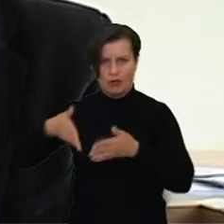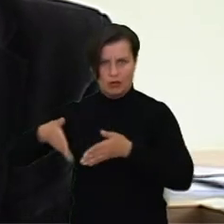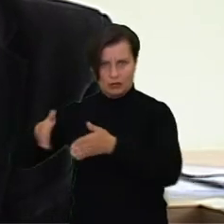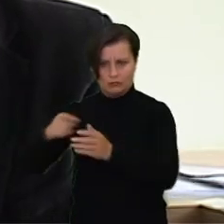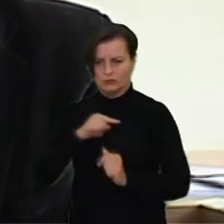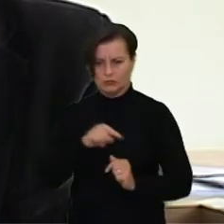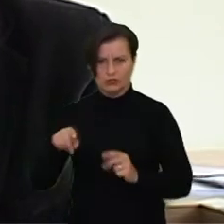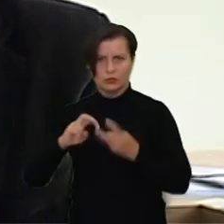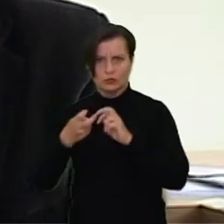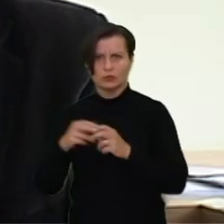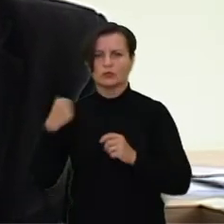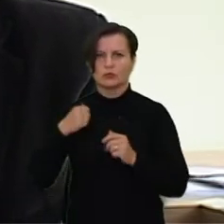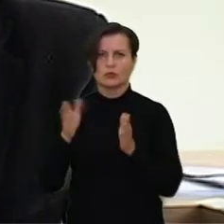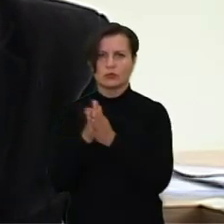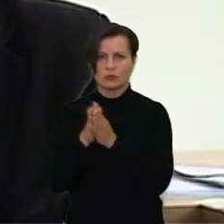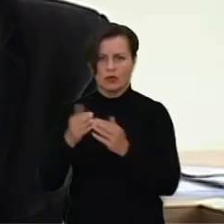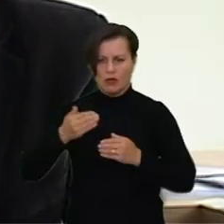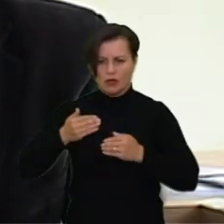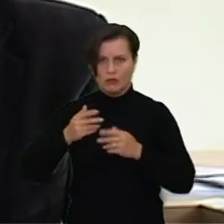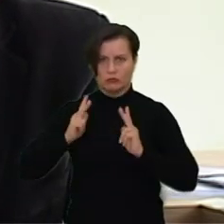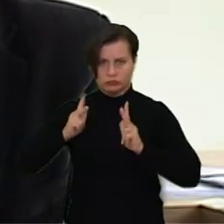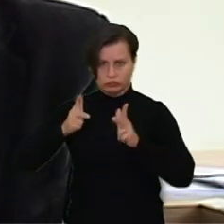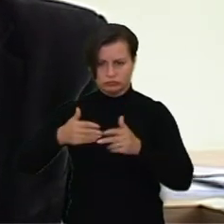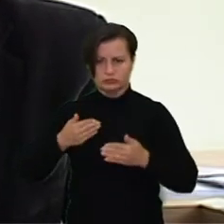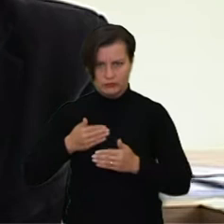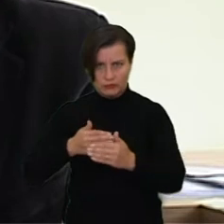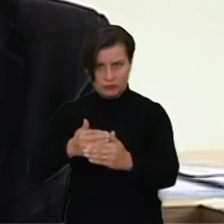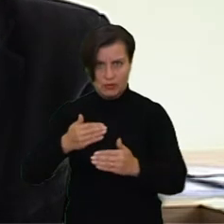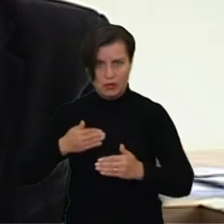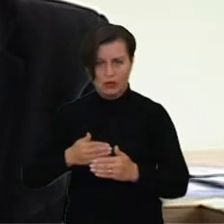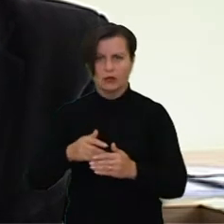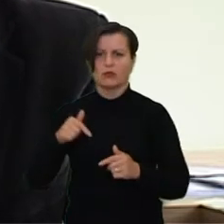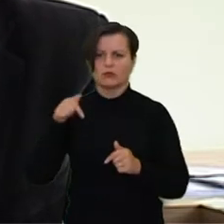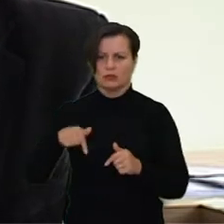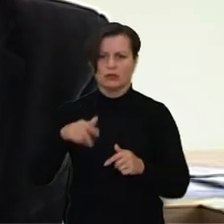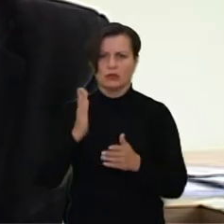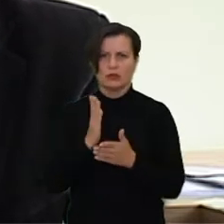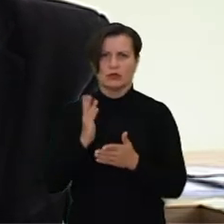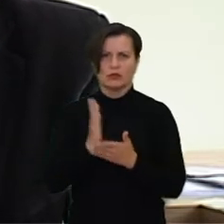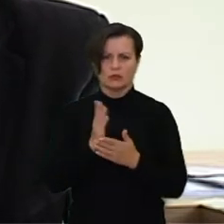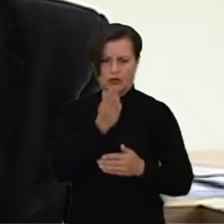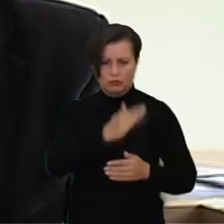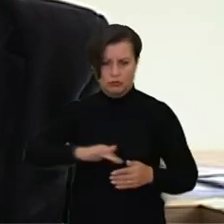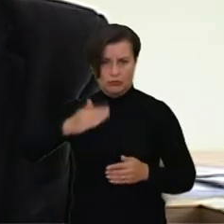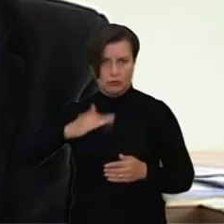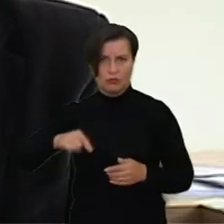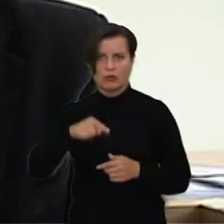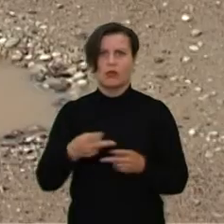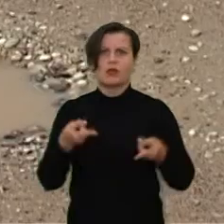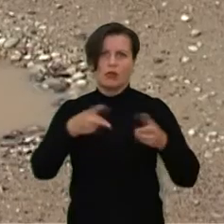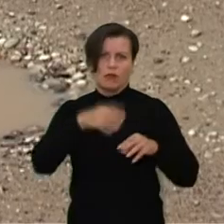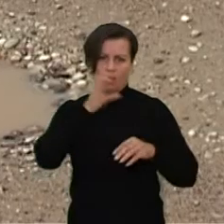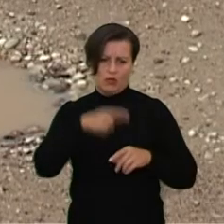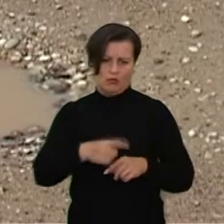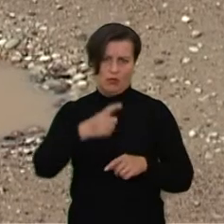Prašo, aišku, gyventojai, kad juos grei dėrioti. Kadangi iš tikrųjų keliai šiandien dienai yra dobėti, bet juos tose dobėse